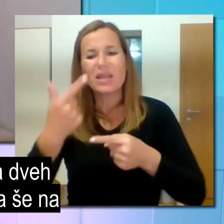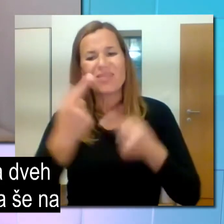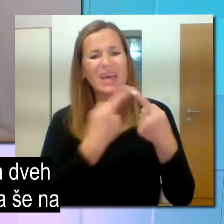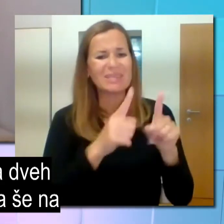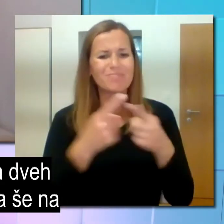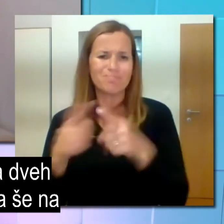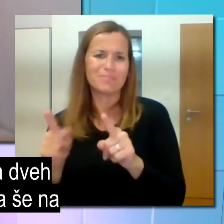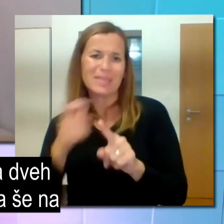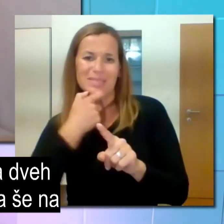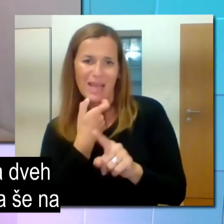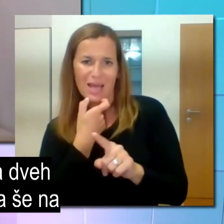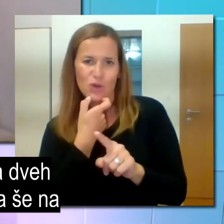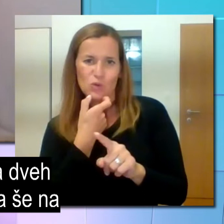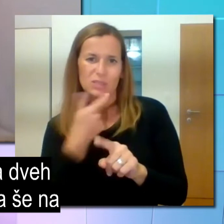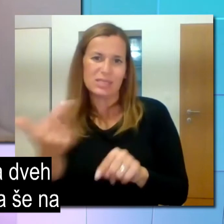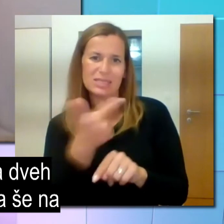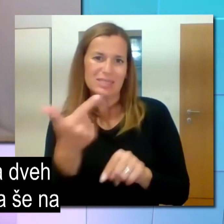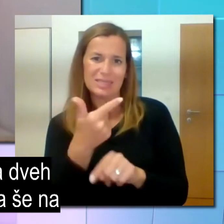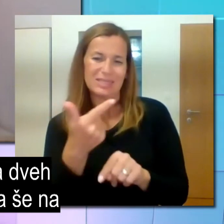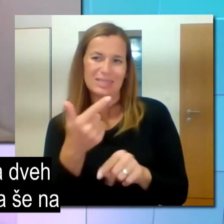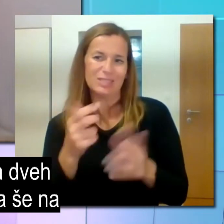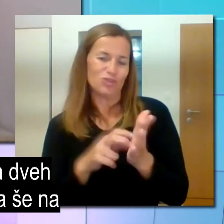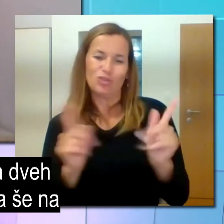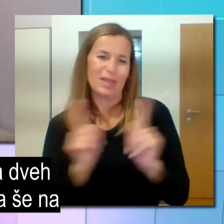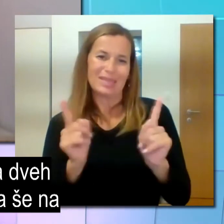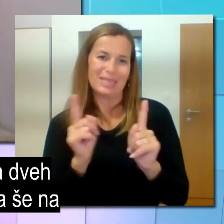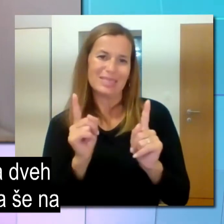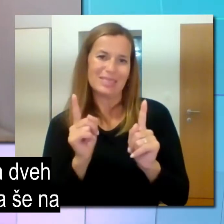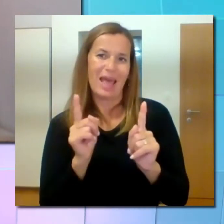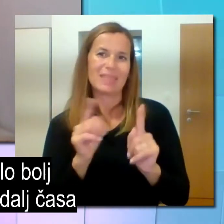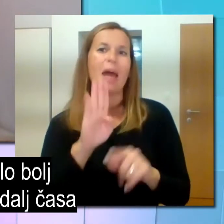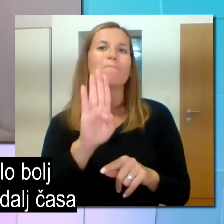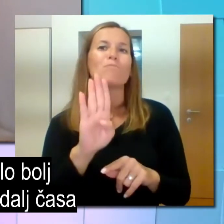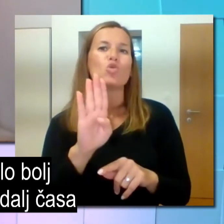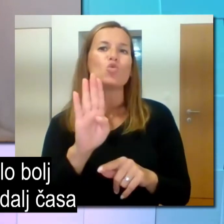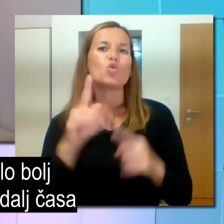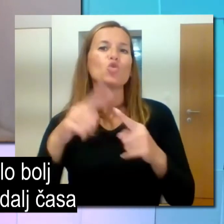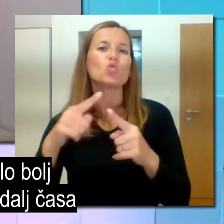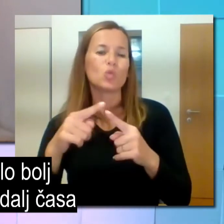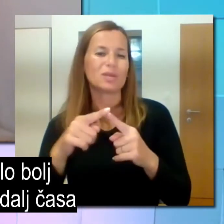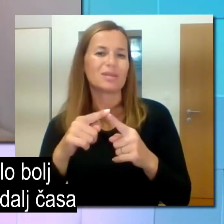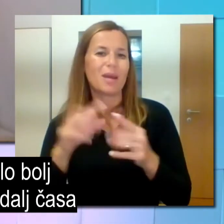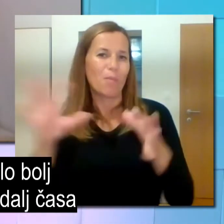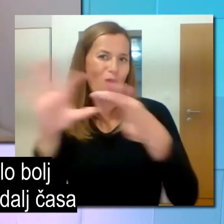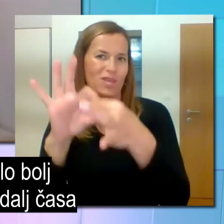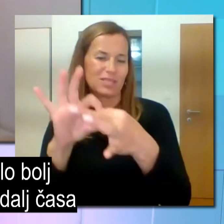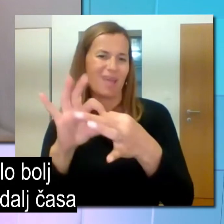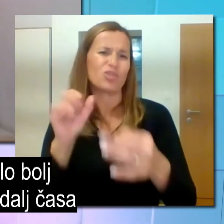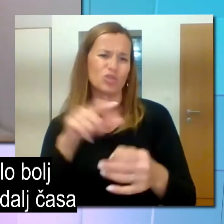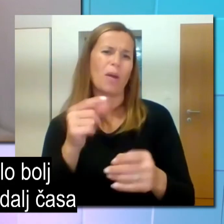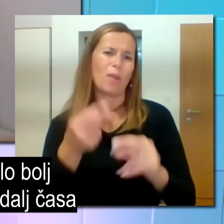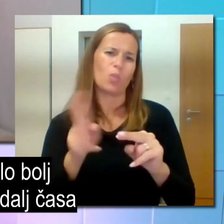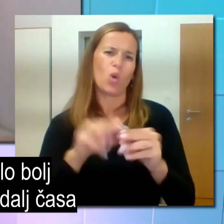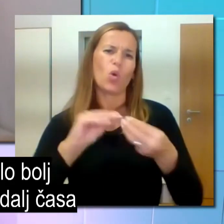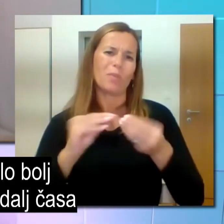starosti in nista oba še na Bluetooth, tako da je to mal